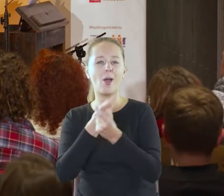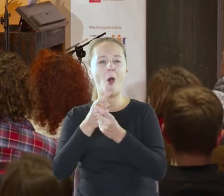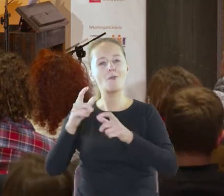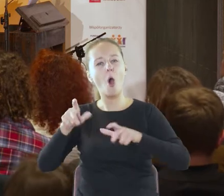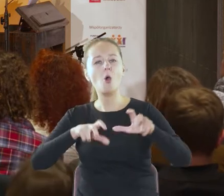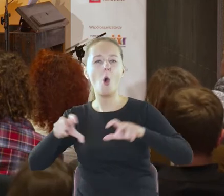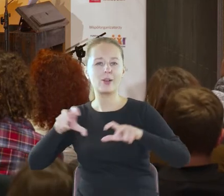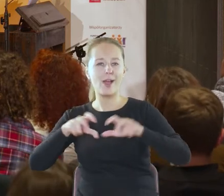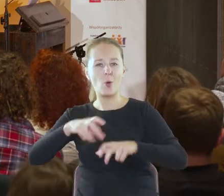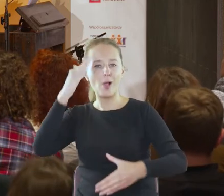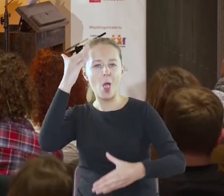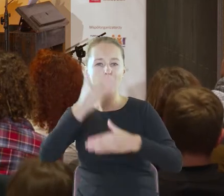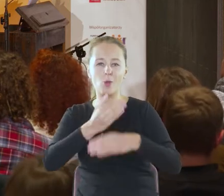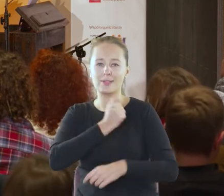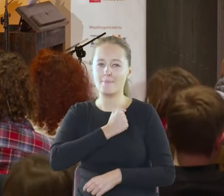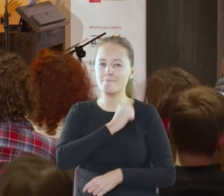Bibliotek.